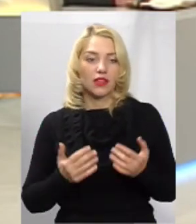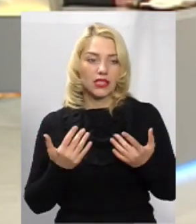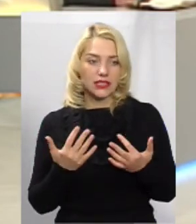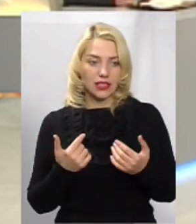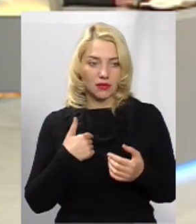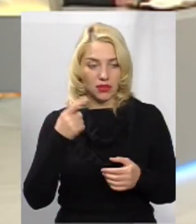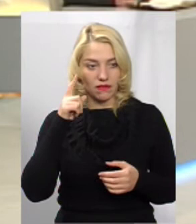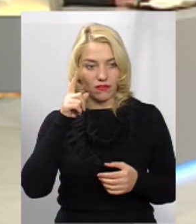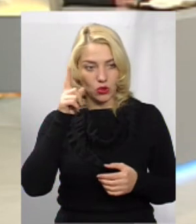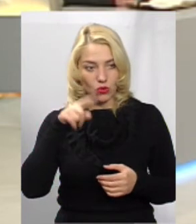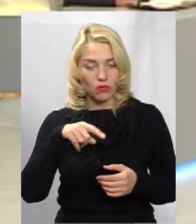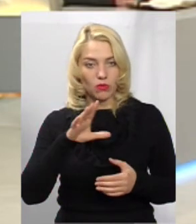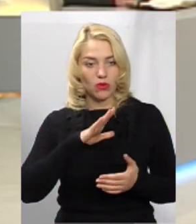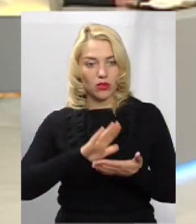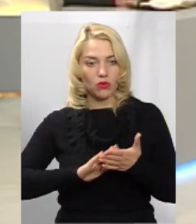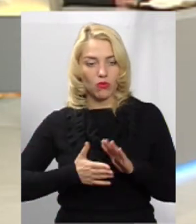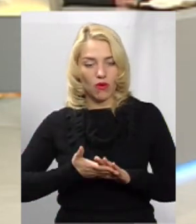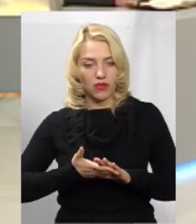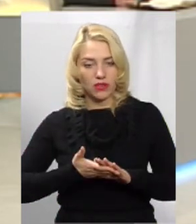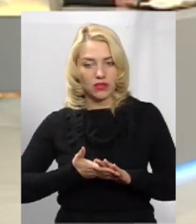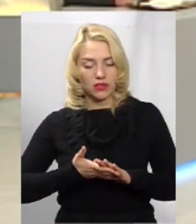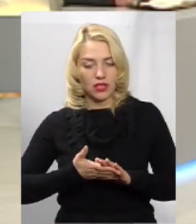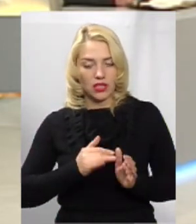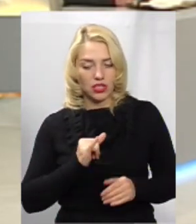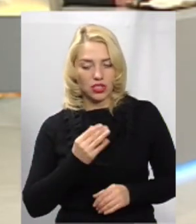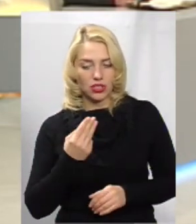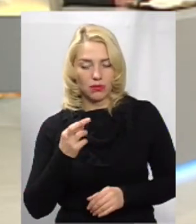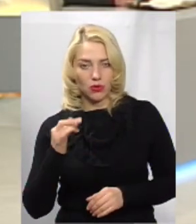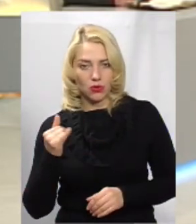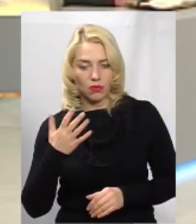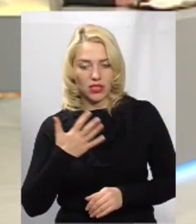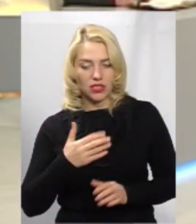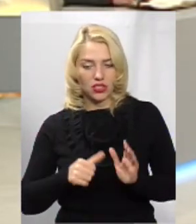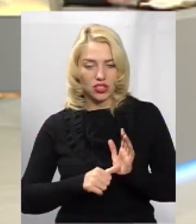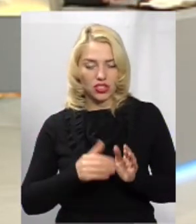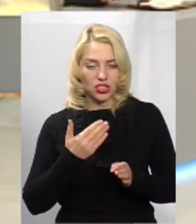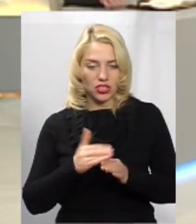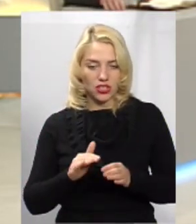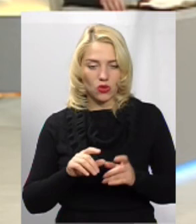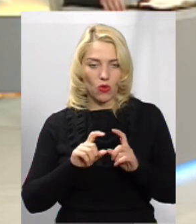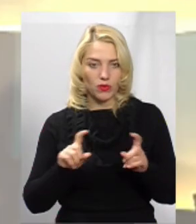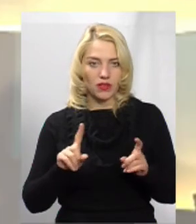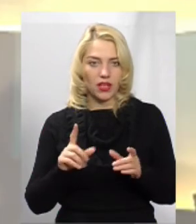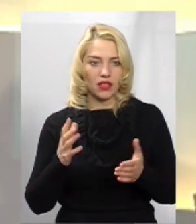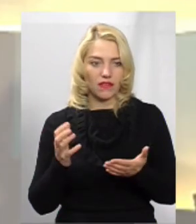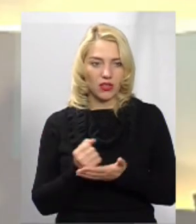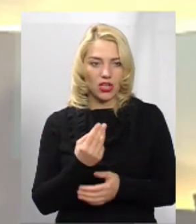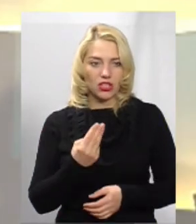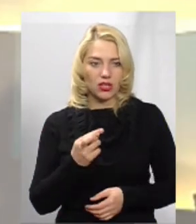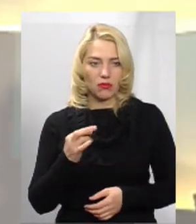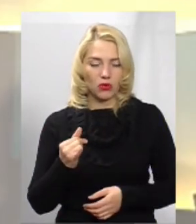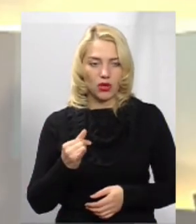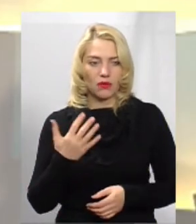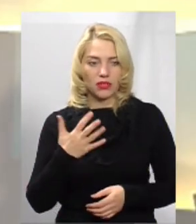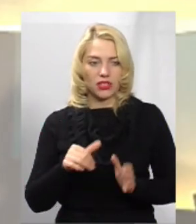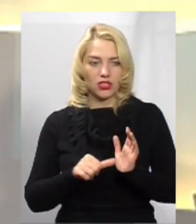мені відомо була домовленість із ЧБУ-56, частину об'єктів, які виграв ЧБУ-56,